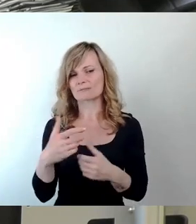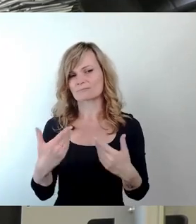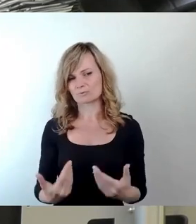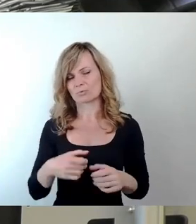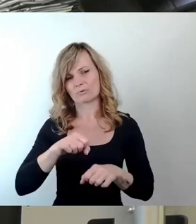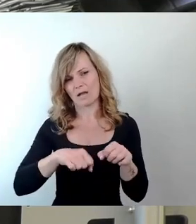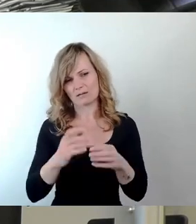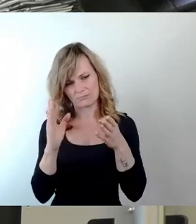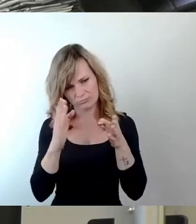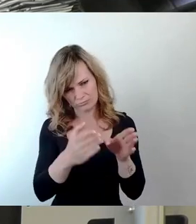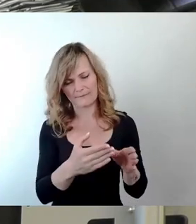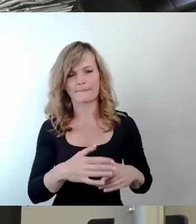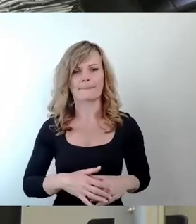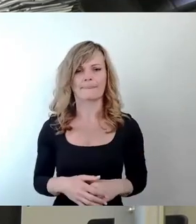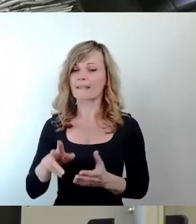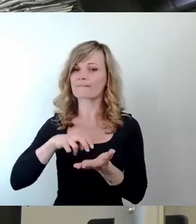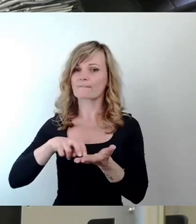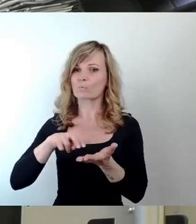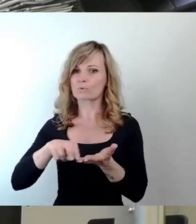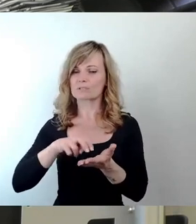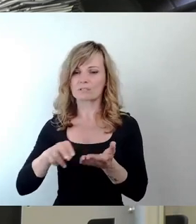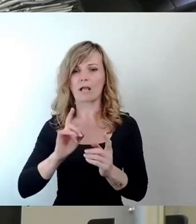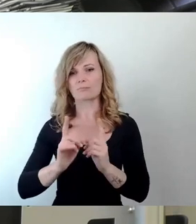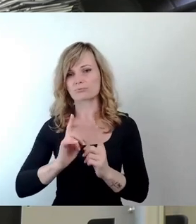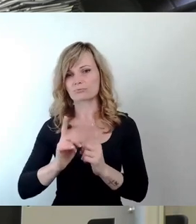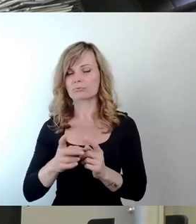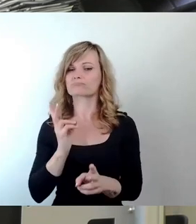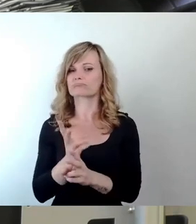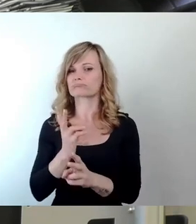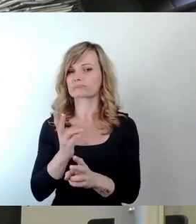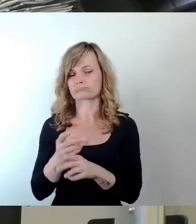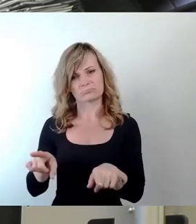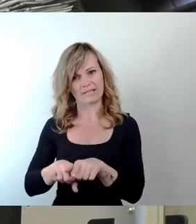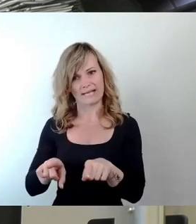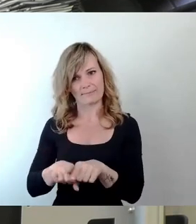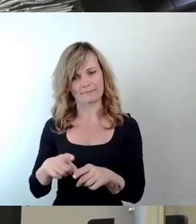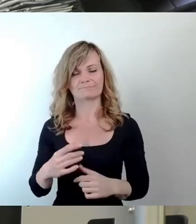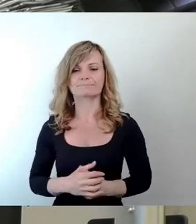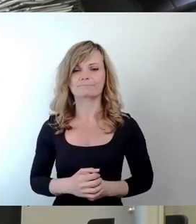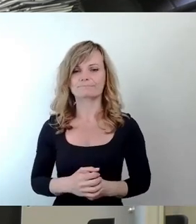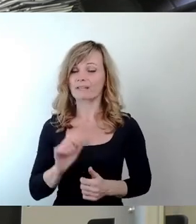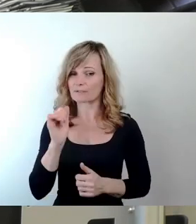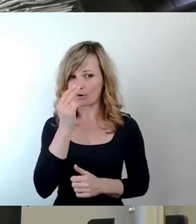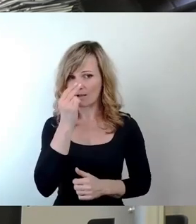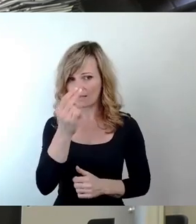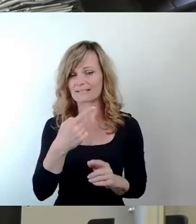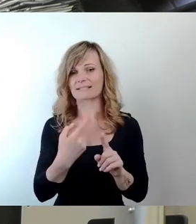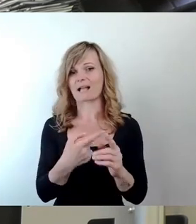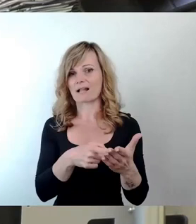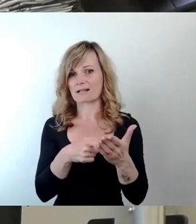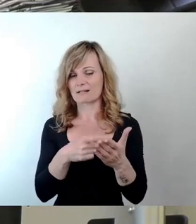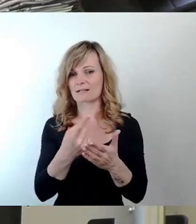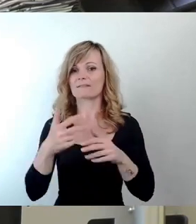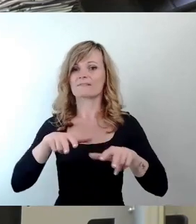relativ konstant. Und jetzt gucken wir uns die Zahlen noch mal an mit Blick auf das Verkehrsverhalten.